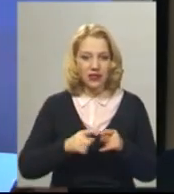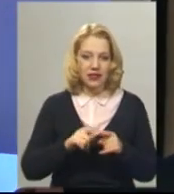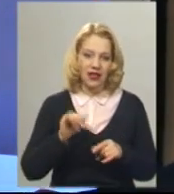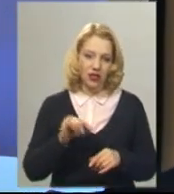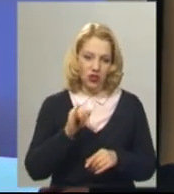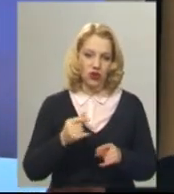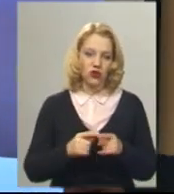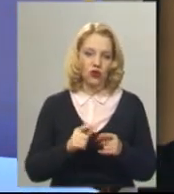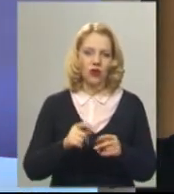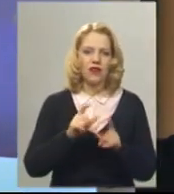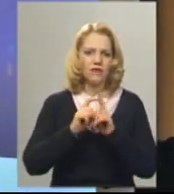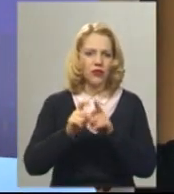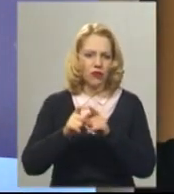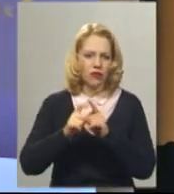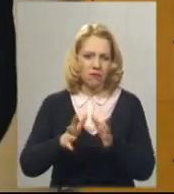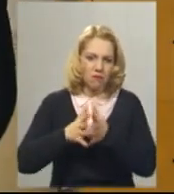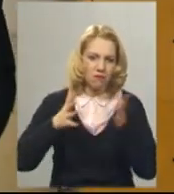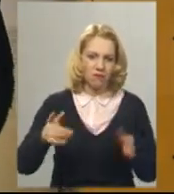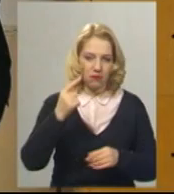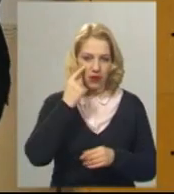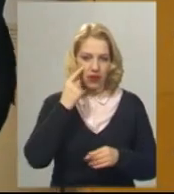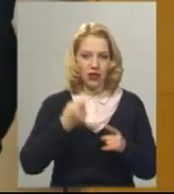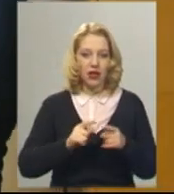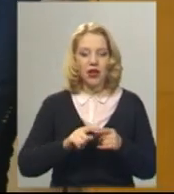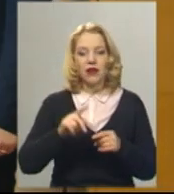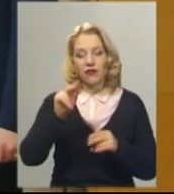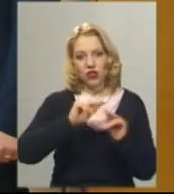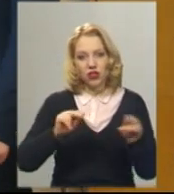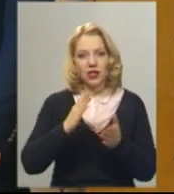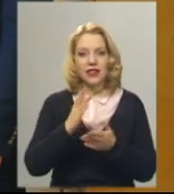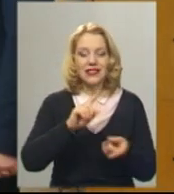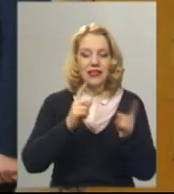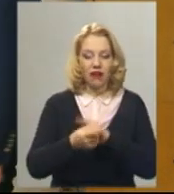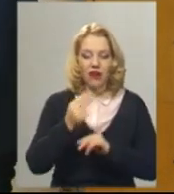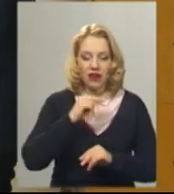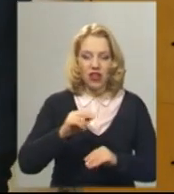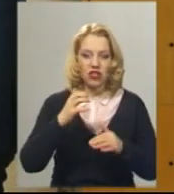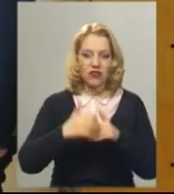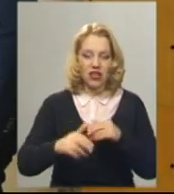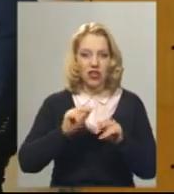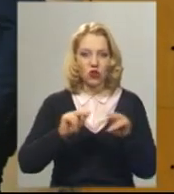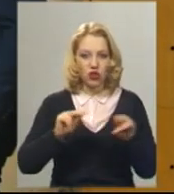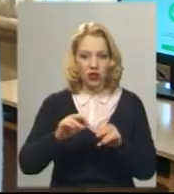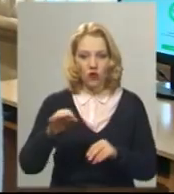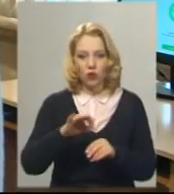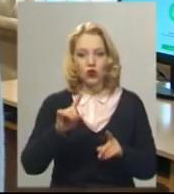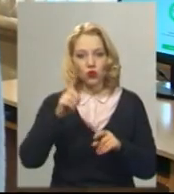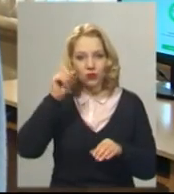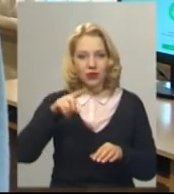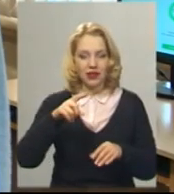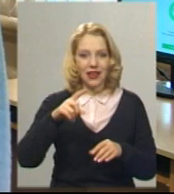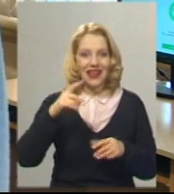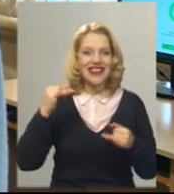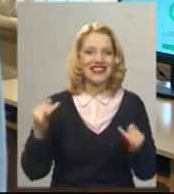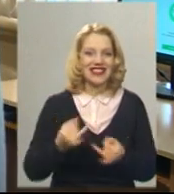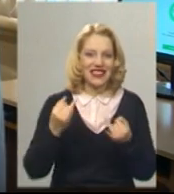кількість питань. Школярка вважає, Сергій Тимофійко став кращим серед читалів істориків області через те, що вміє зацікавити учнів. Мені здається,